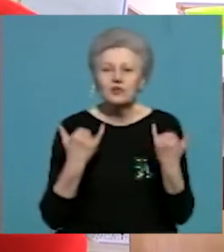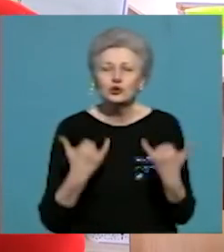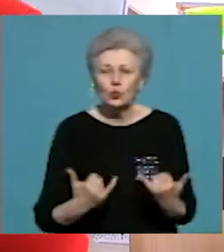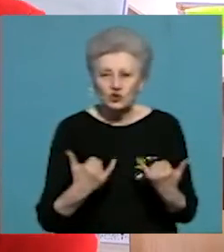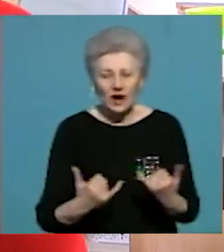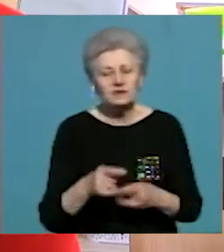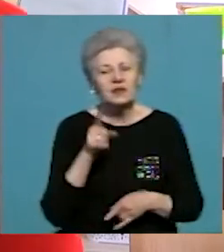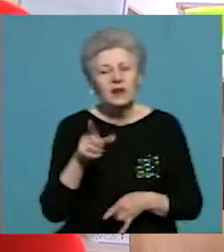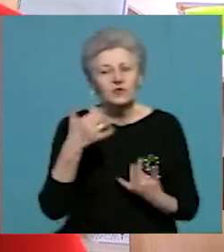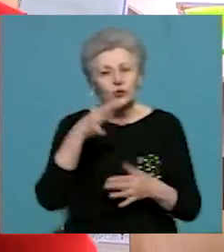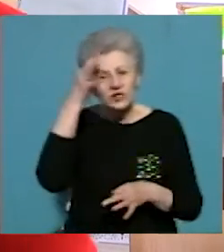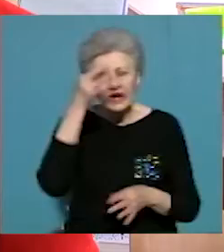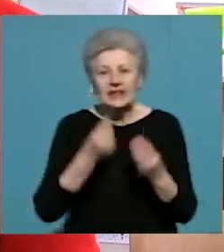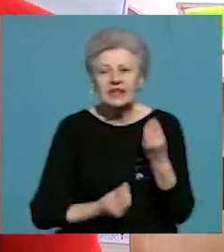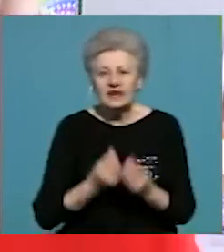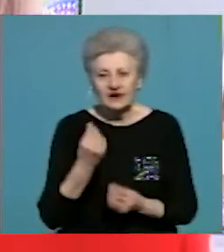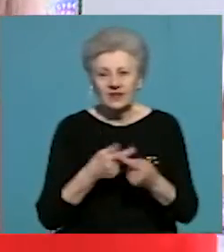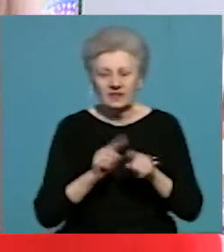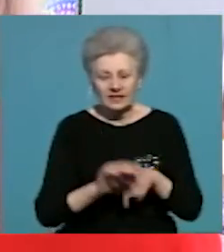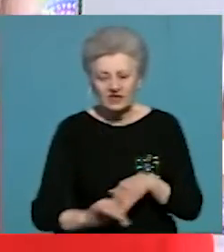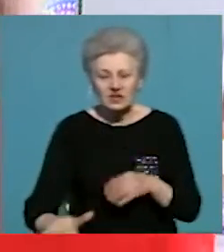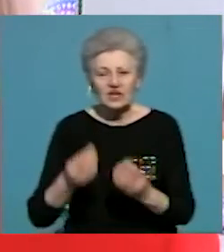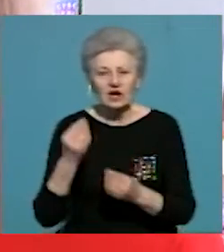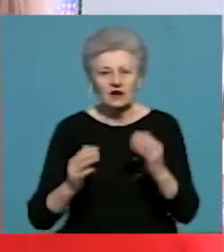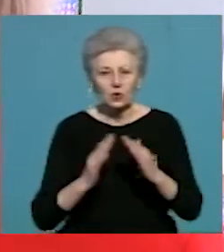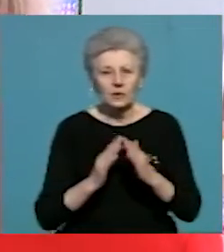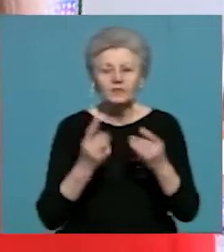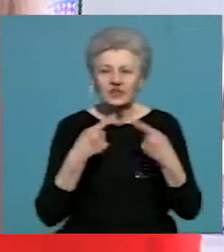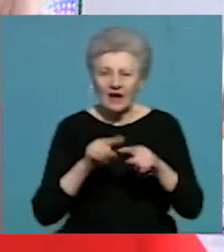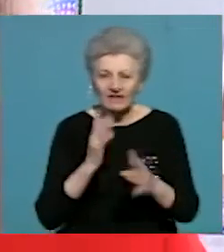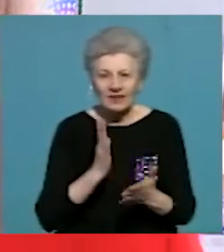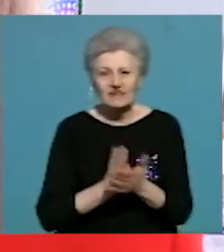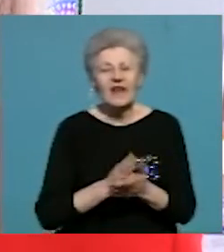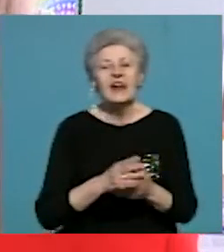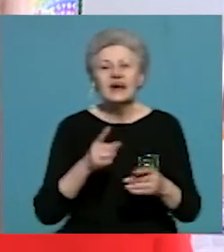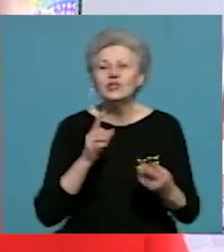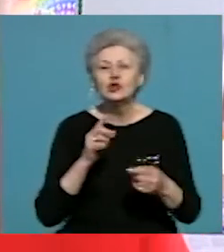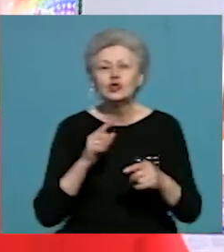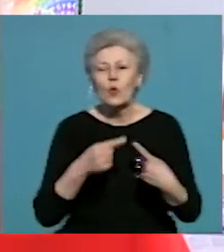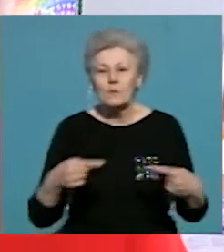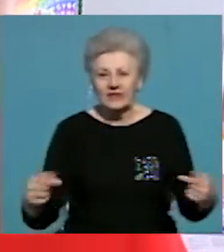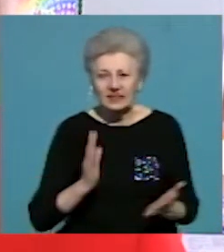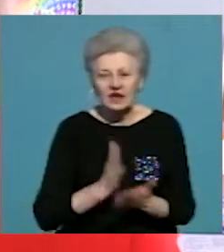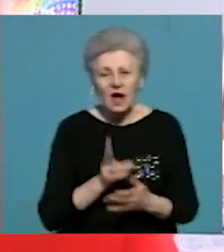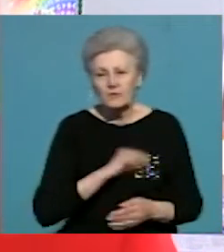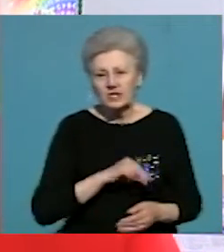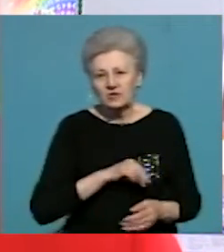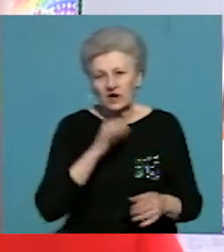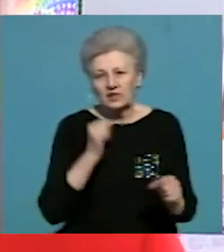нагадують ігри, які діти грають вдома. Техніка є, інструменти є, а працювати немає можливості, тому що